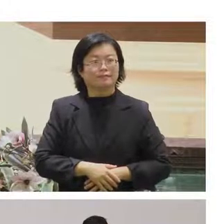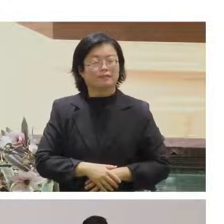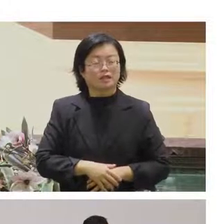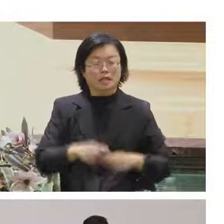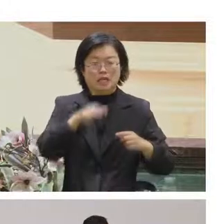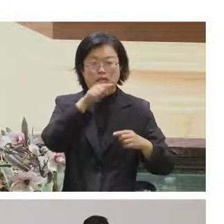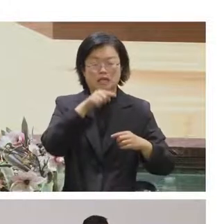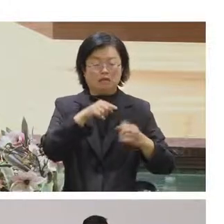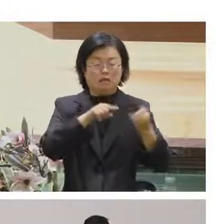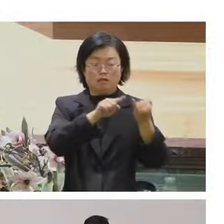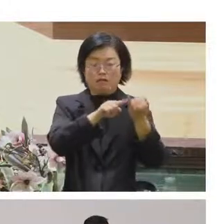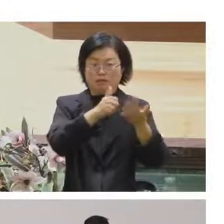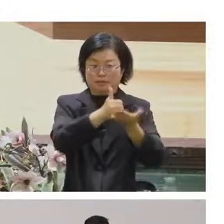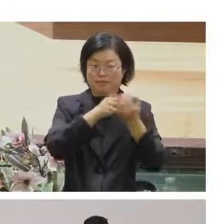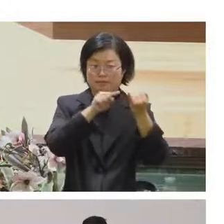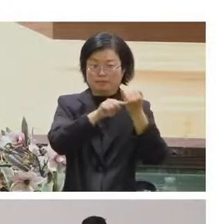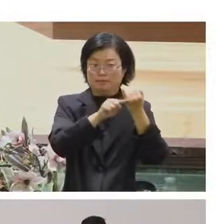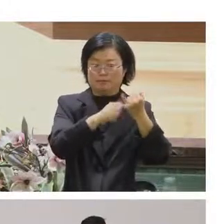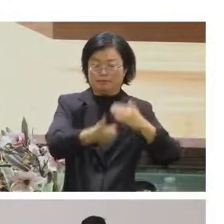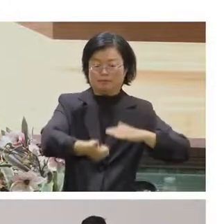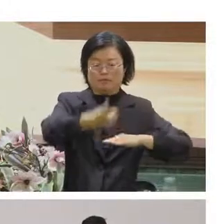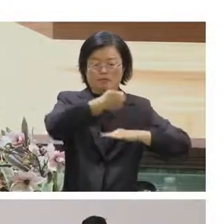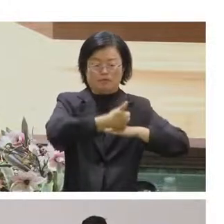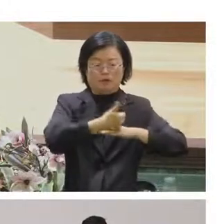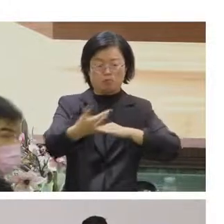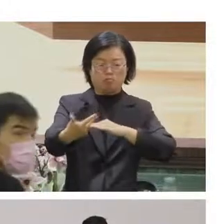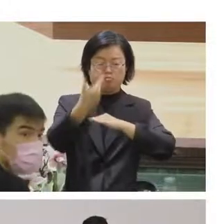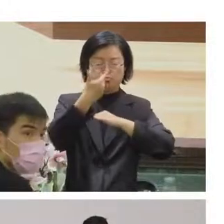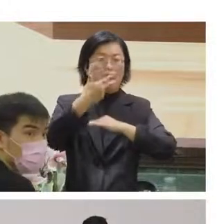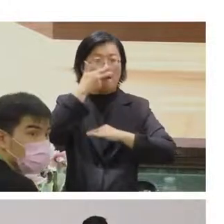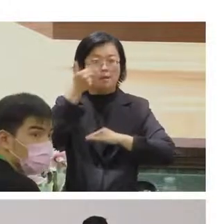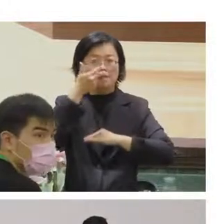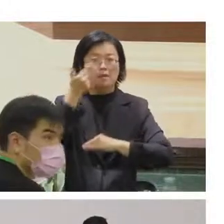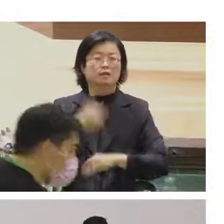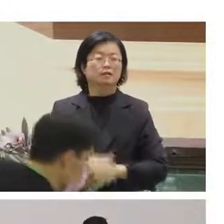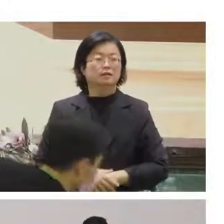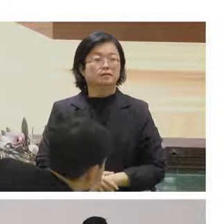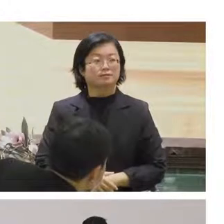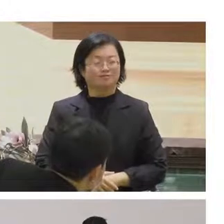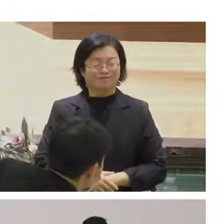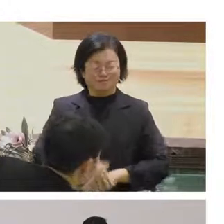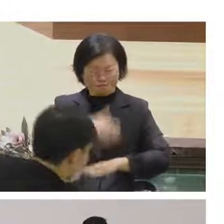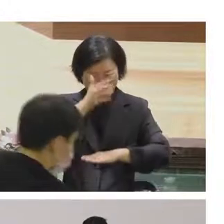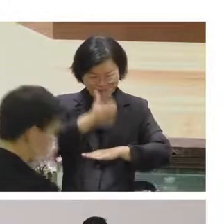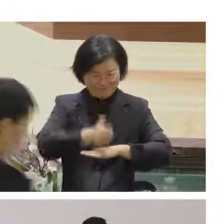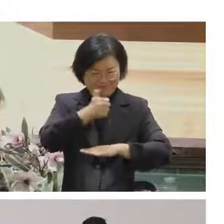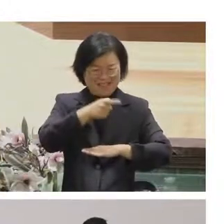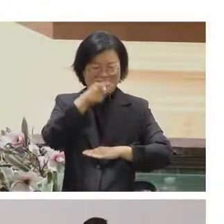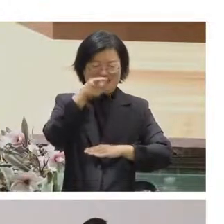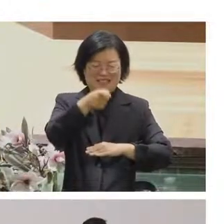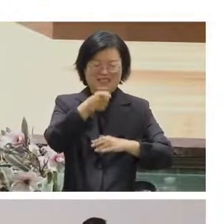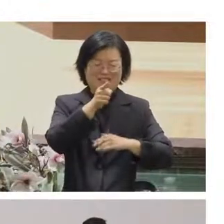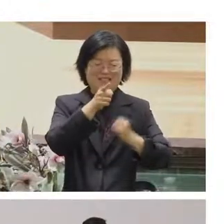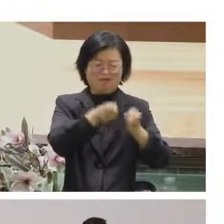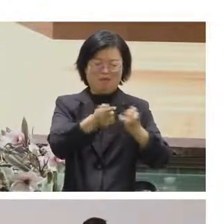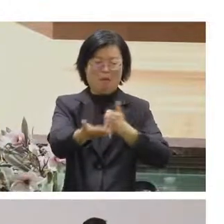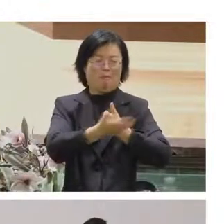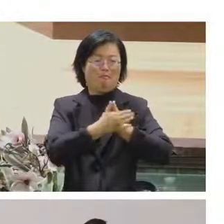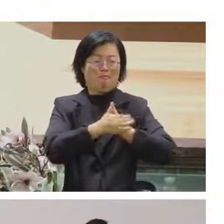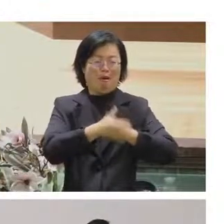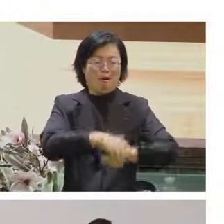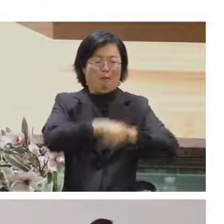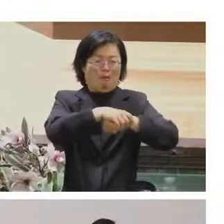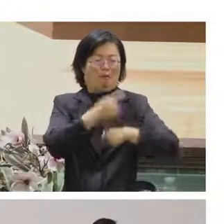對 鏡頭它不需要那個我也有OK耶 感謝你拯救了這個